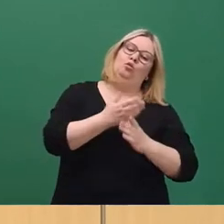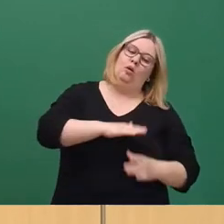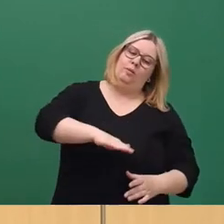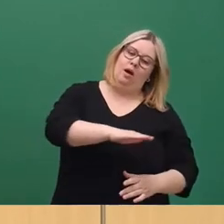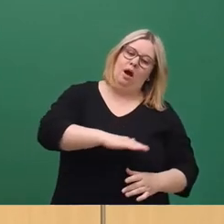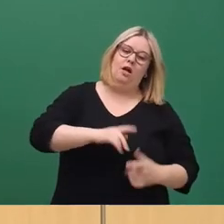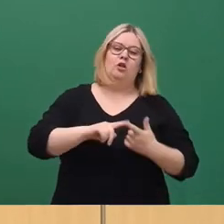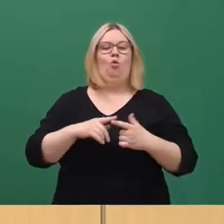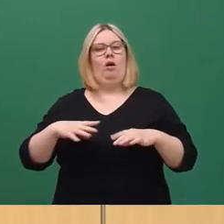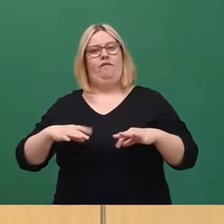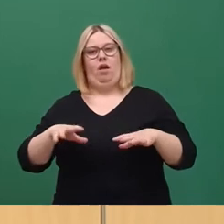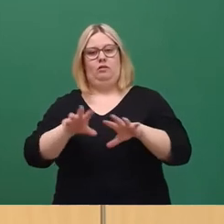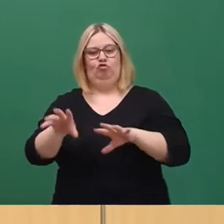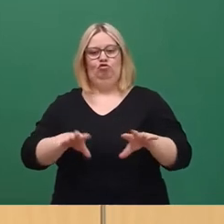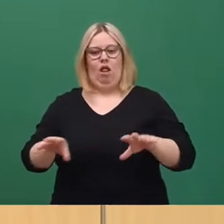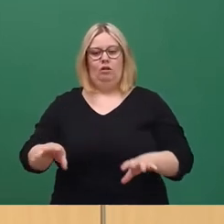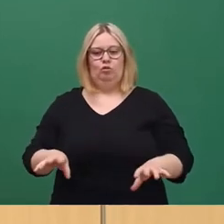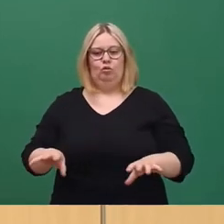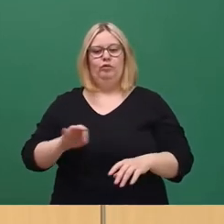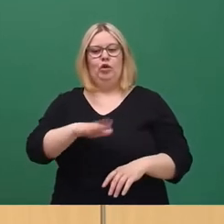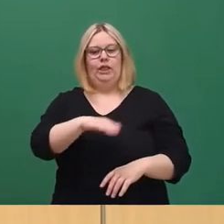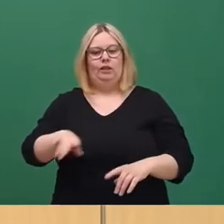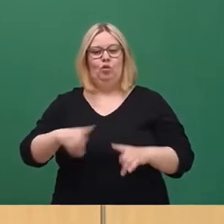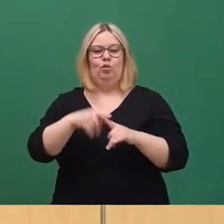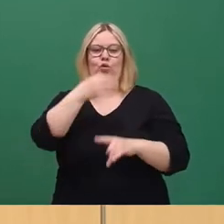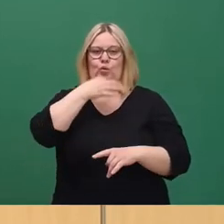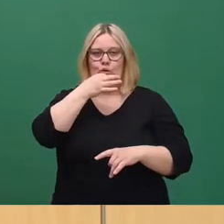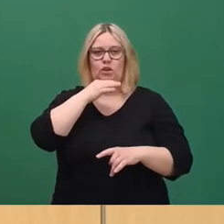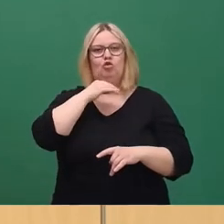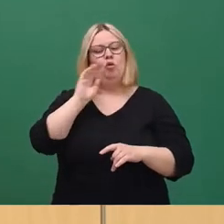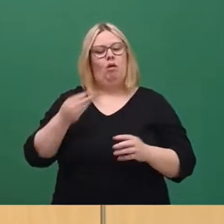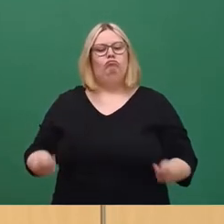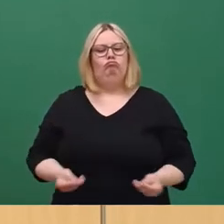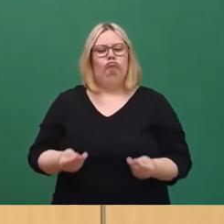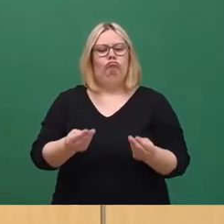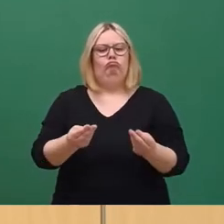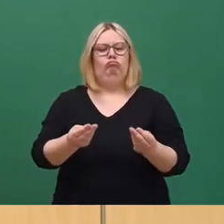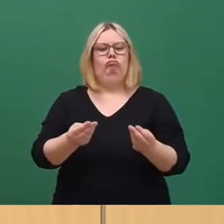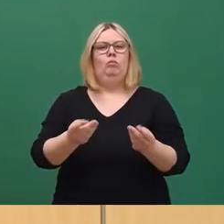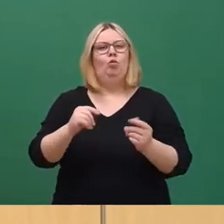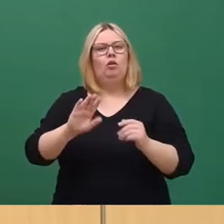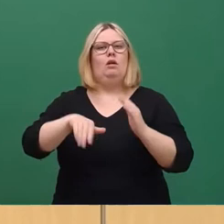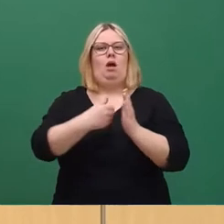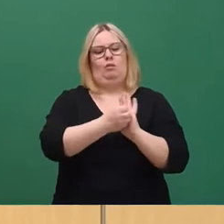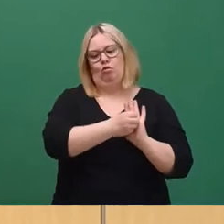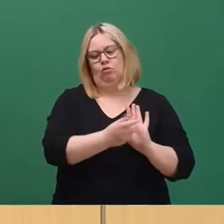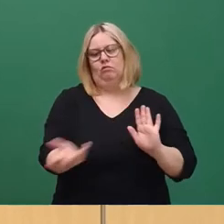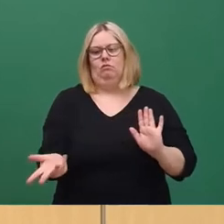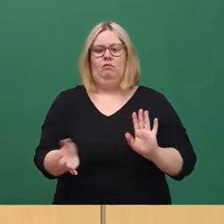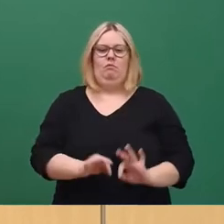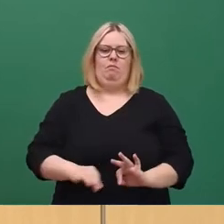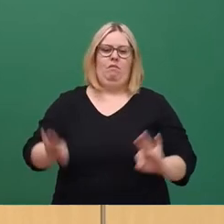Feriengestaltung für Kinder und Jugendliche noch einmal Anstöße geben, die die Angebotspalette deutlich erweitern.